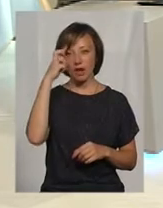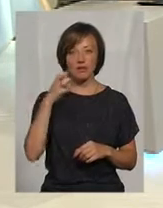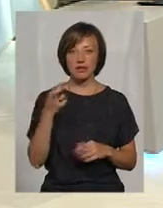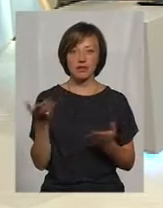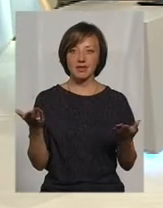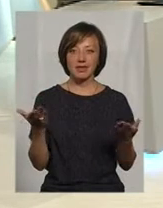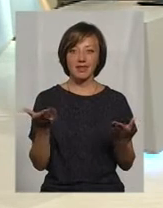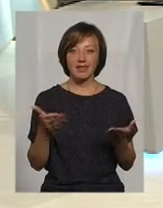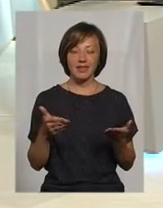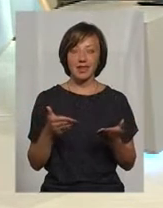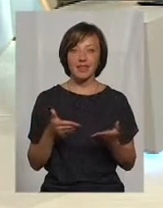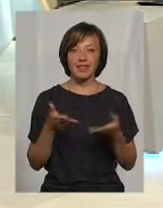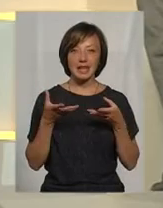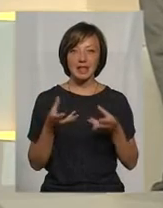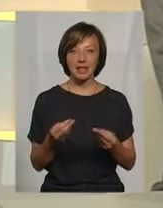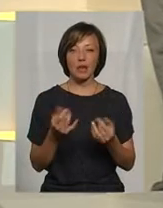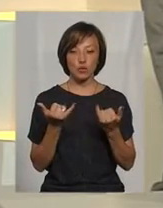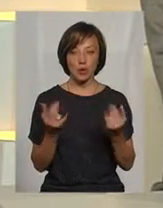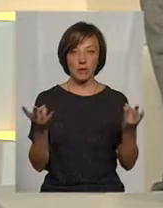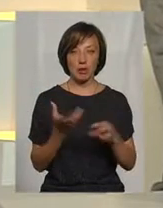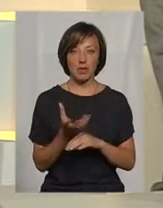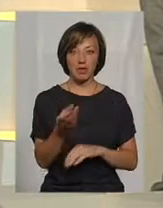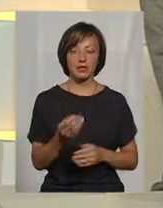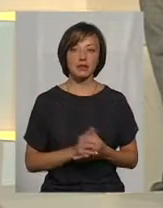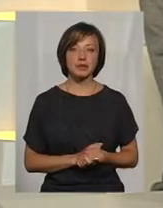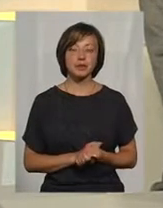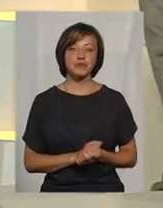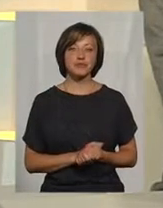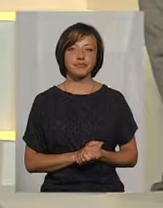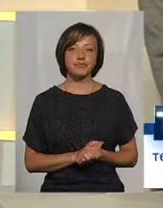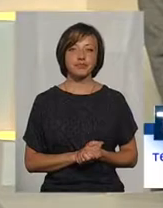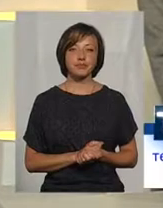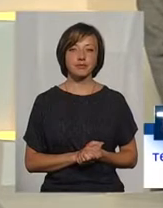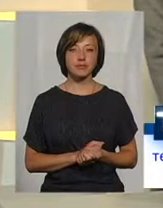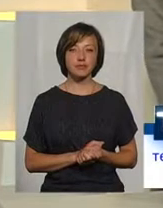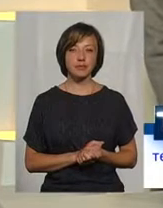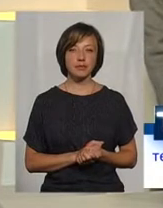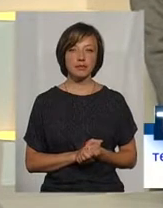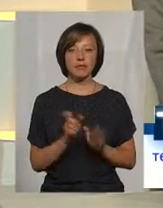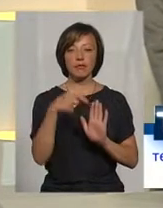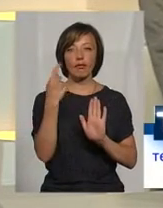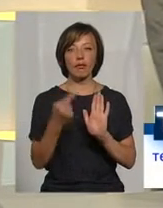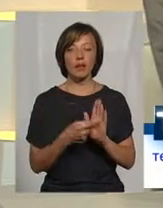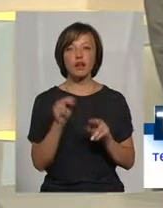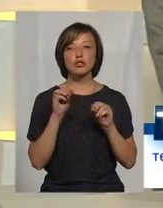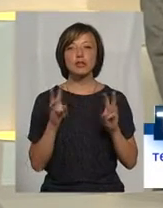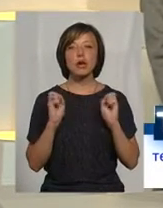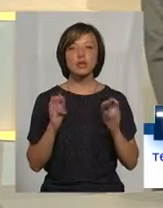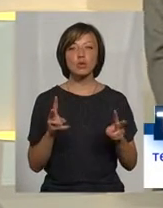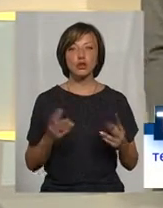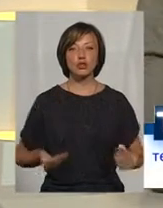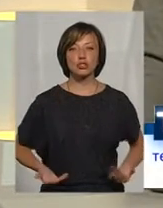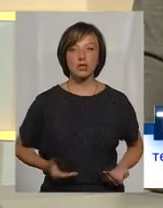дійтеся, але притати треба сьогодні. Скажіть, будь ласка, чим ризикують, скажімо, мешканці ОСББ,